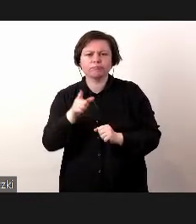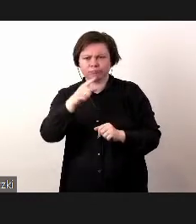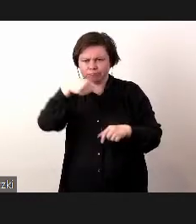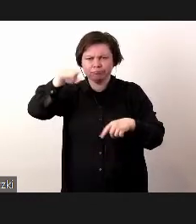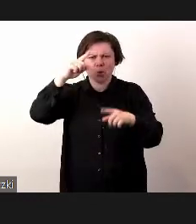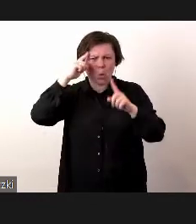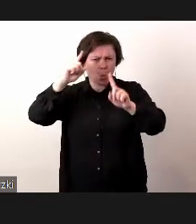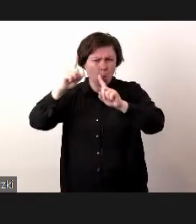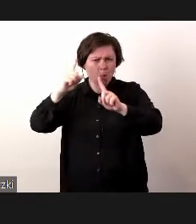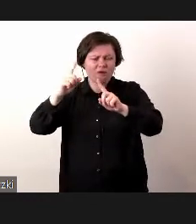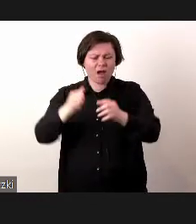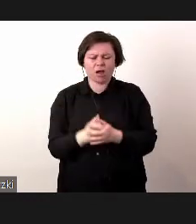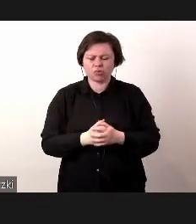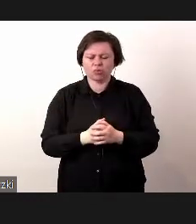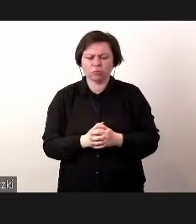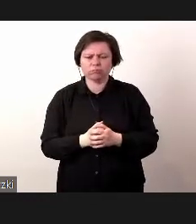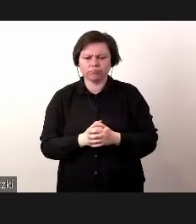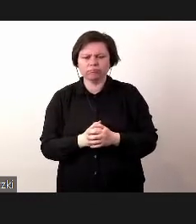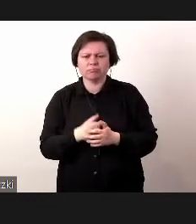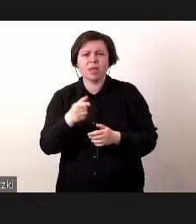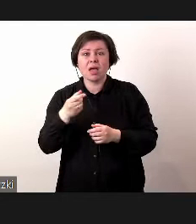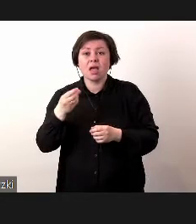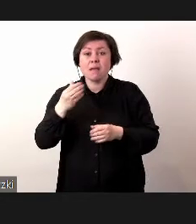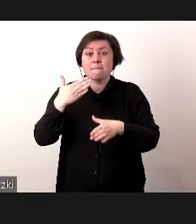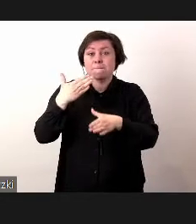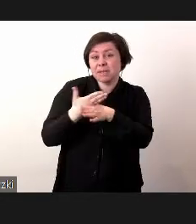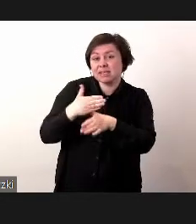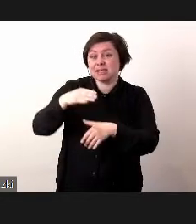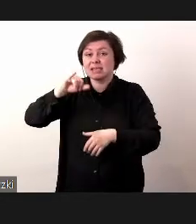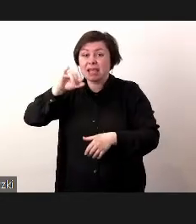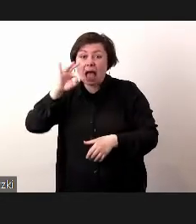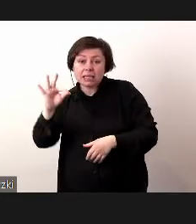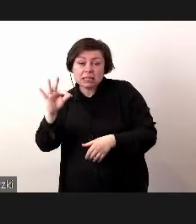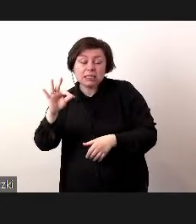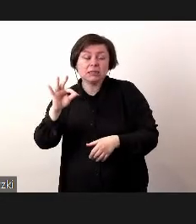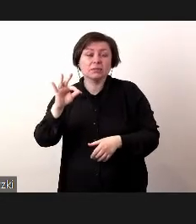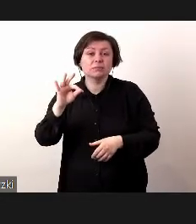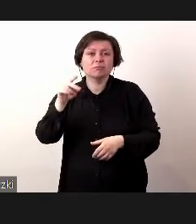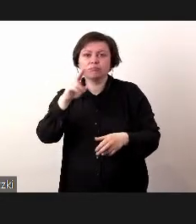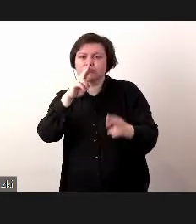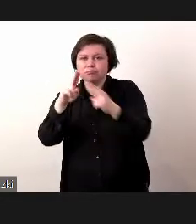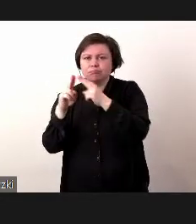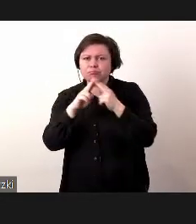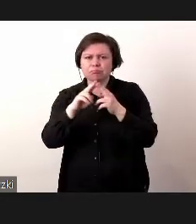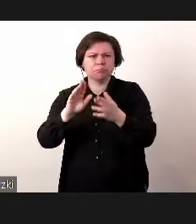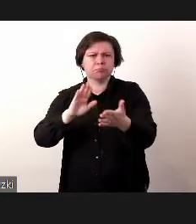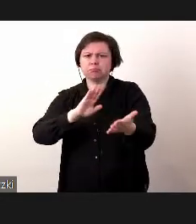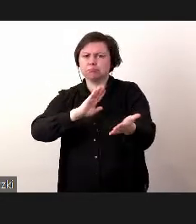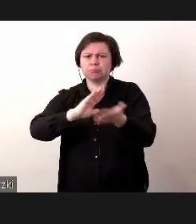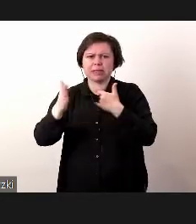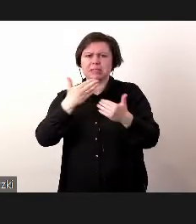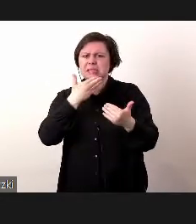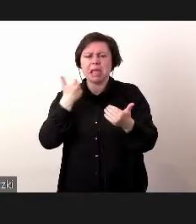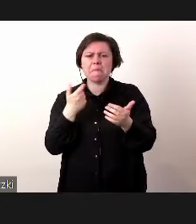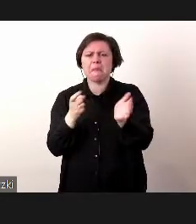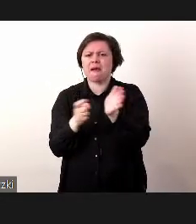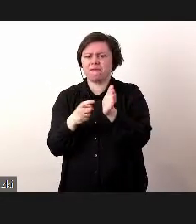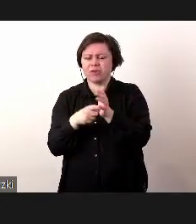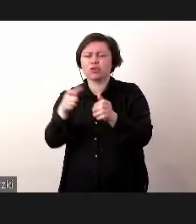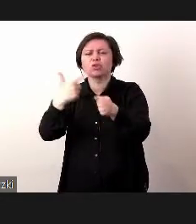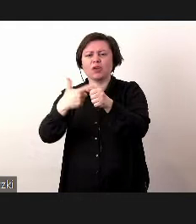nich uważa, że biznes i IT porozumiają się bez żadnych wyzwań. To jest tylko